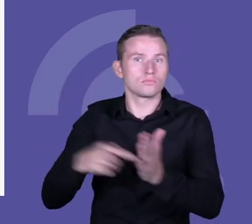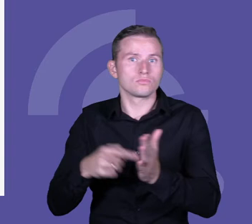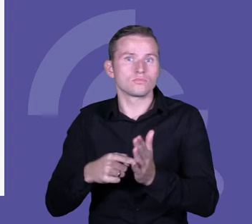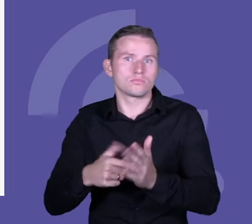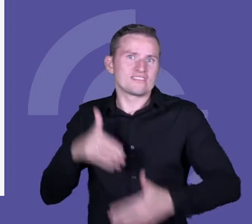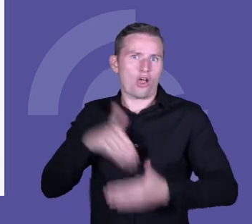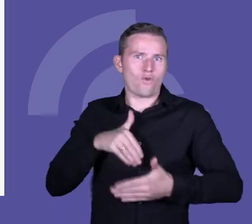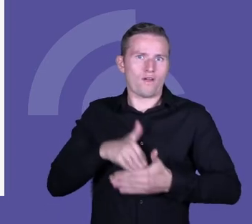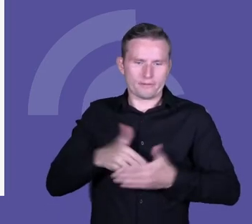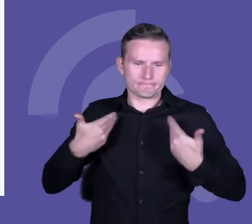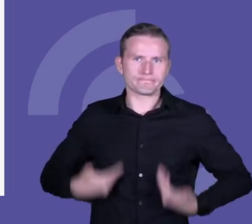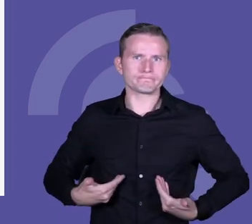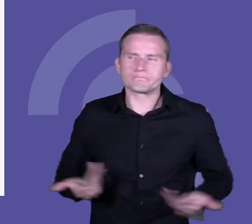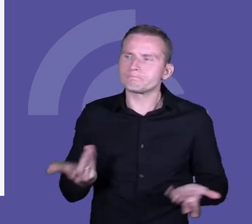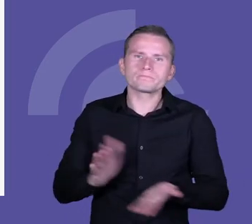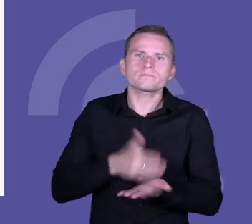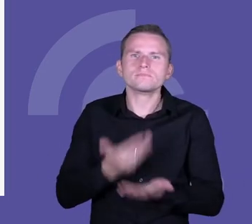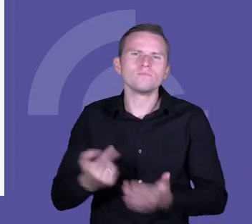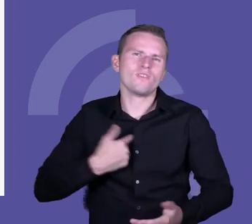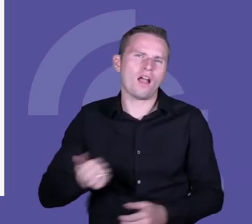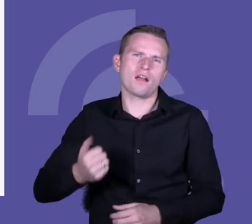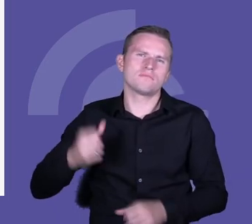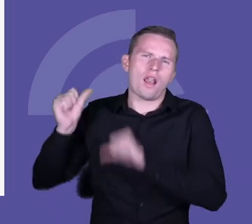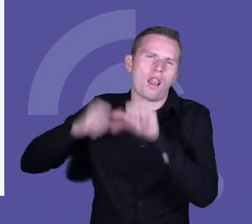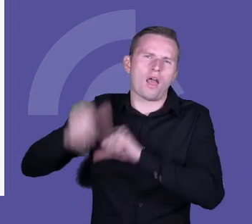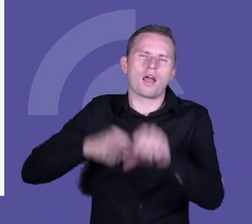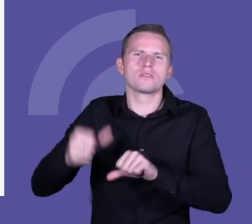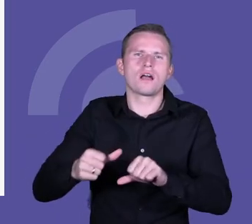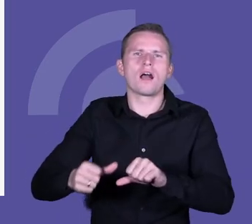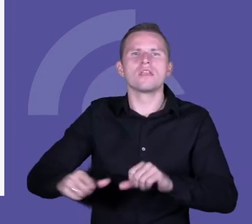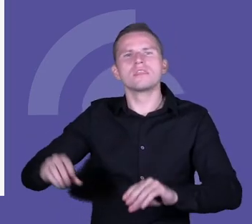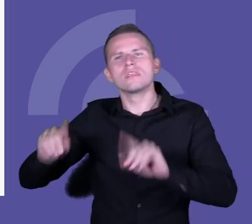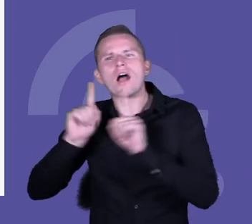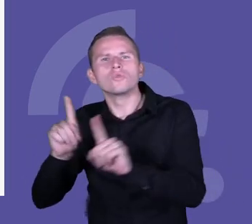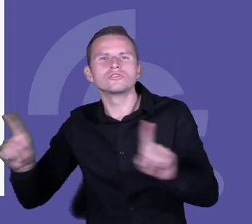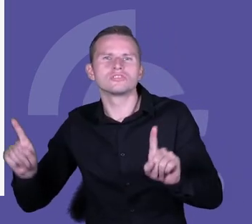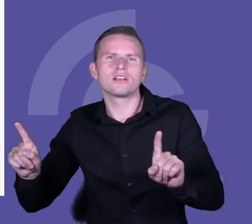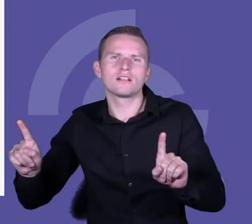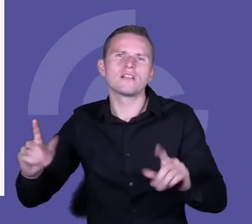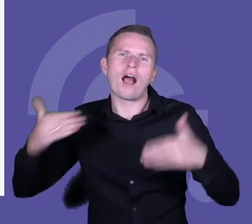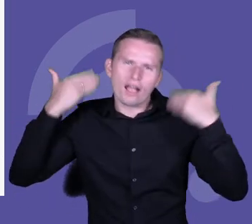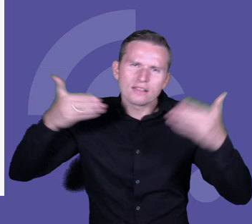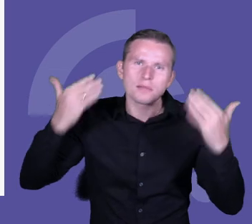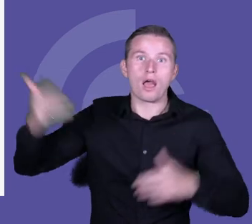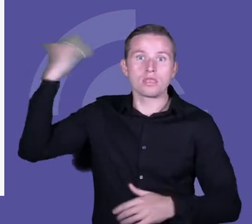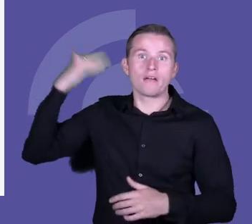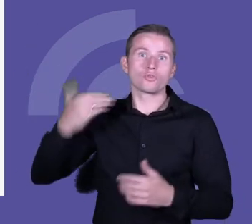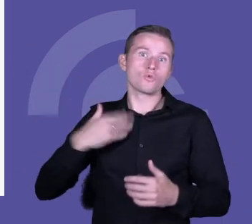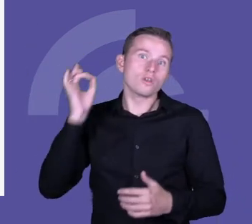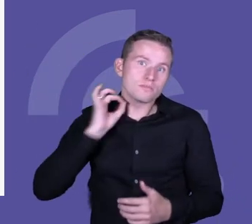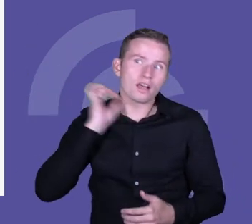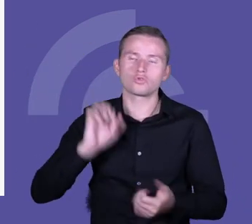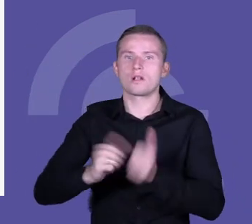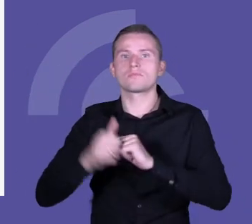ja jako na przykład też jestem od wielu lat nauczycielem, teraz akademickim, ale wcześniej w gimnazjum byłem nauczycielem czy w szkole podstawowej, czy w ośrodku